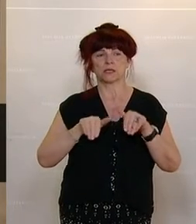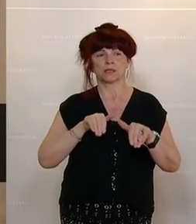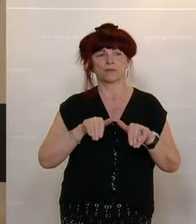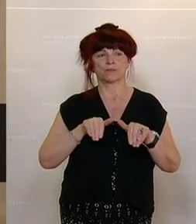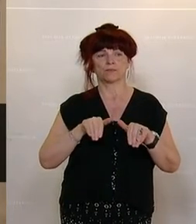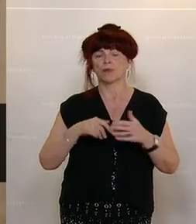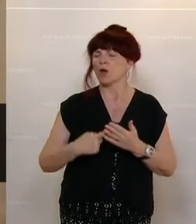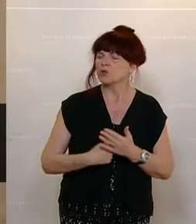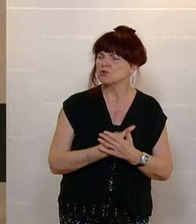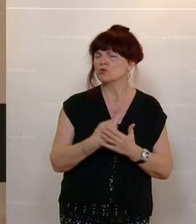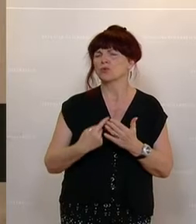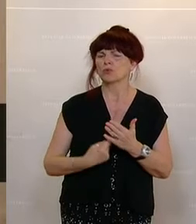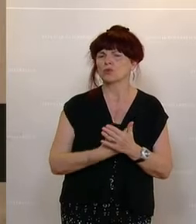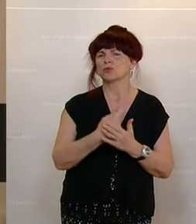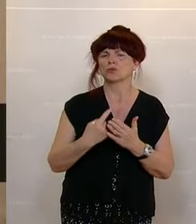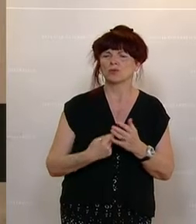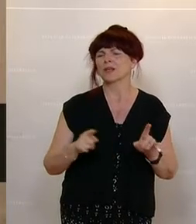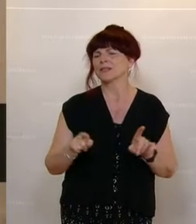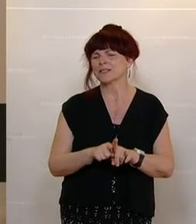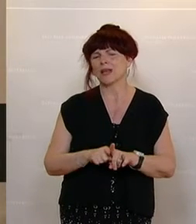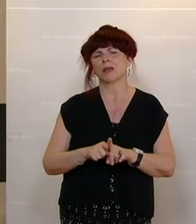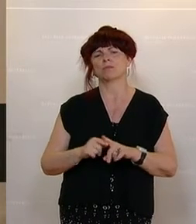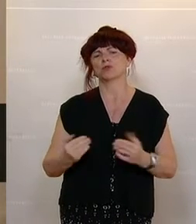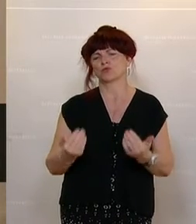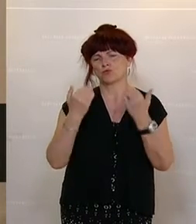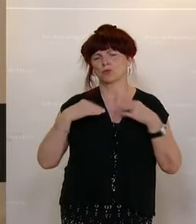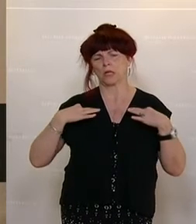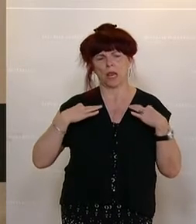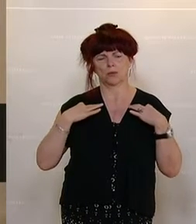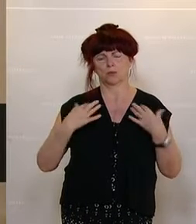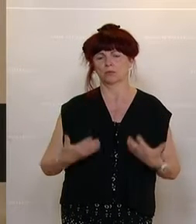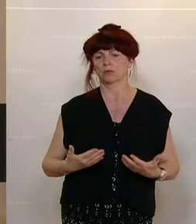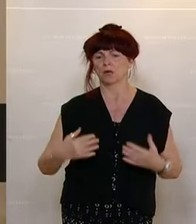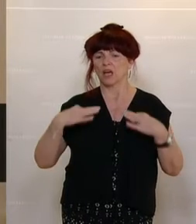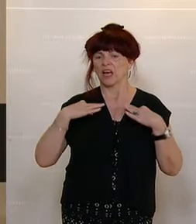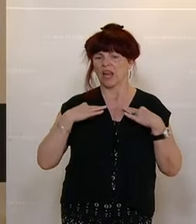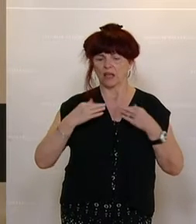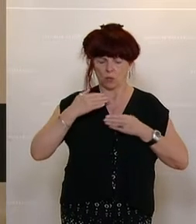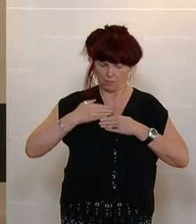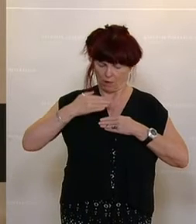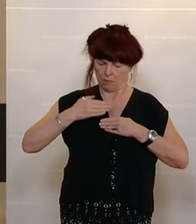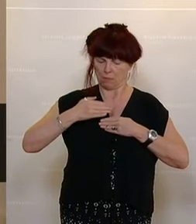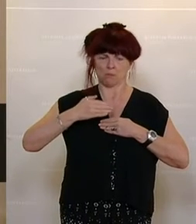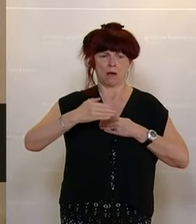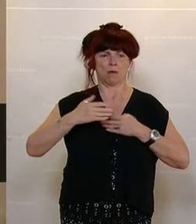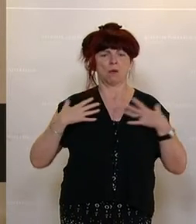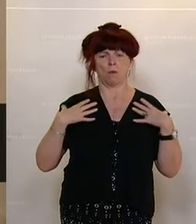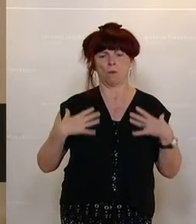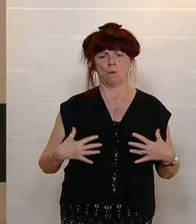Stundenlang in derselben Schutzkleidung, Kleidungen in mehreren Schichten übereinander,